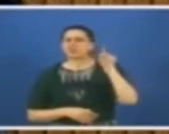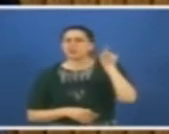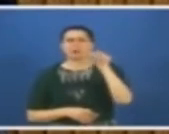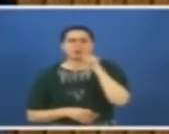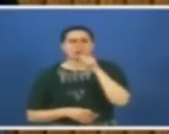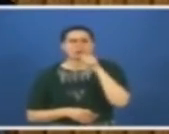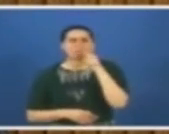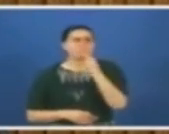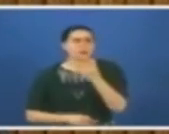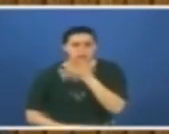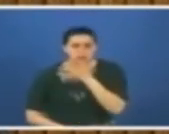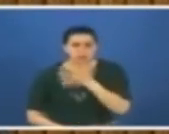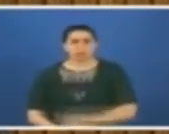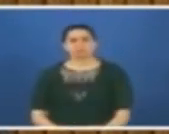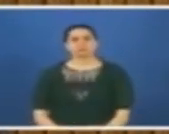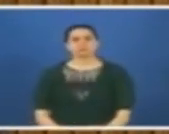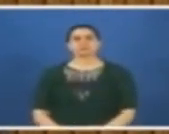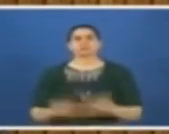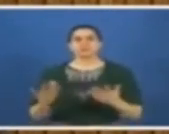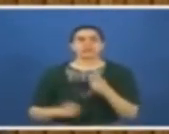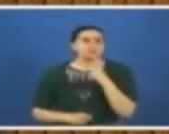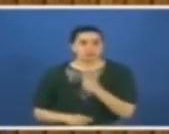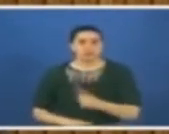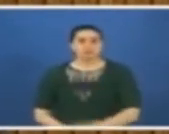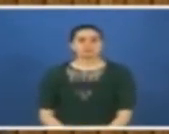Ne söylüyor, ne söylüyor?